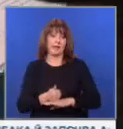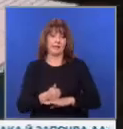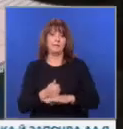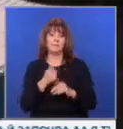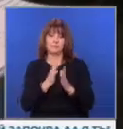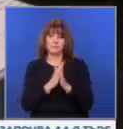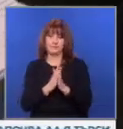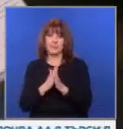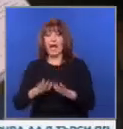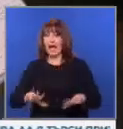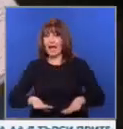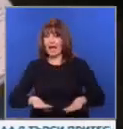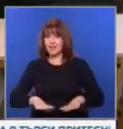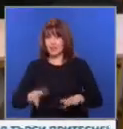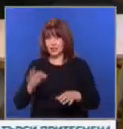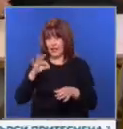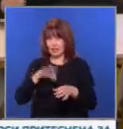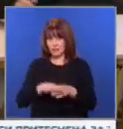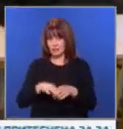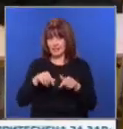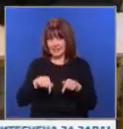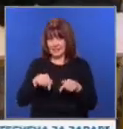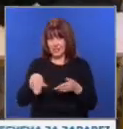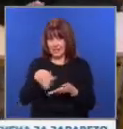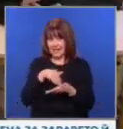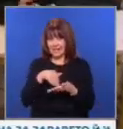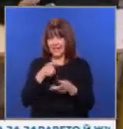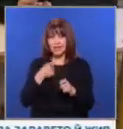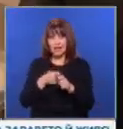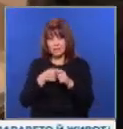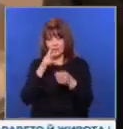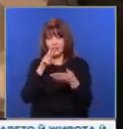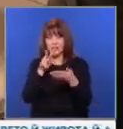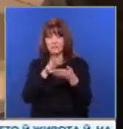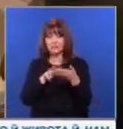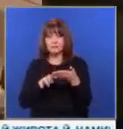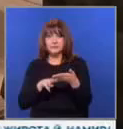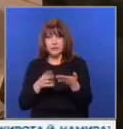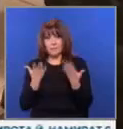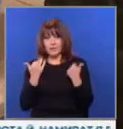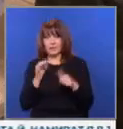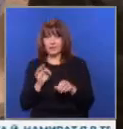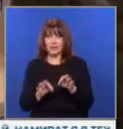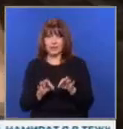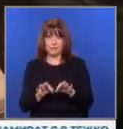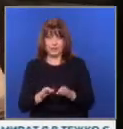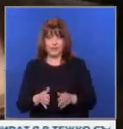призоваха гражданите, които ще гласуват по настоящ адрес да проверят изискванията за това преди изборите.